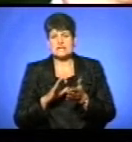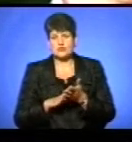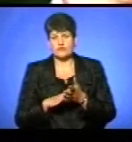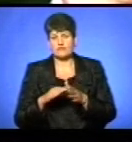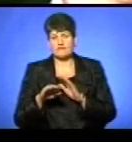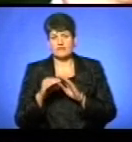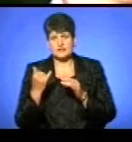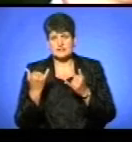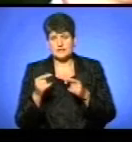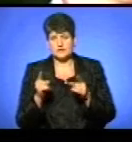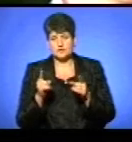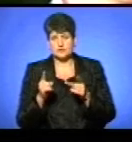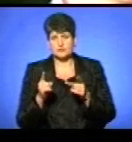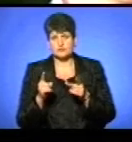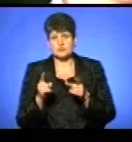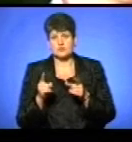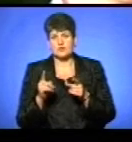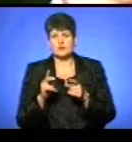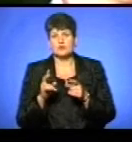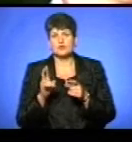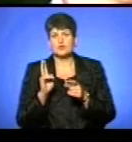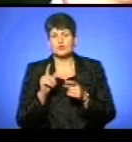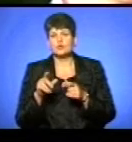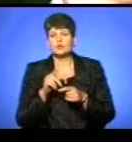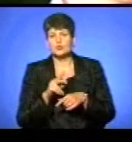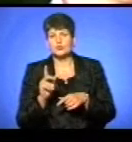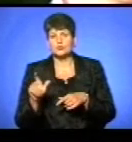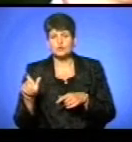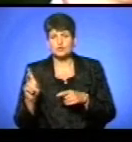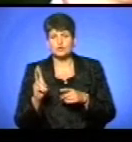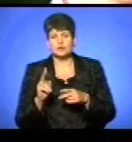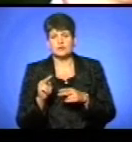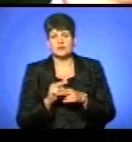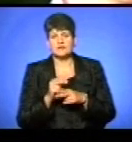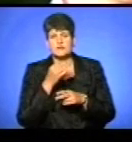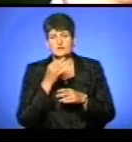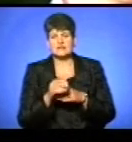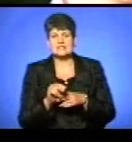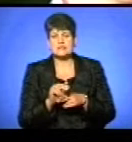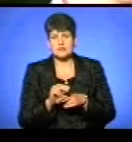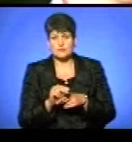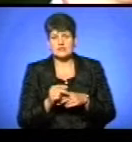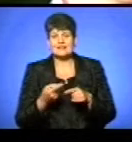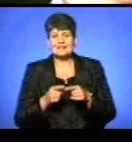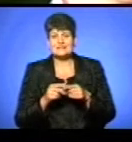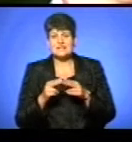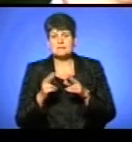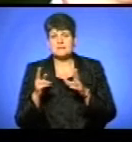зараз збирається, що це за люди, і на кого потім покласти відповідальність по ремонту. Ну, одна проблема є в тому, що цей міст